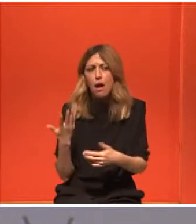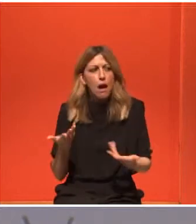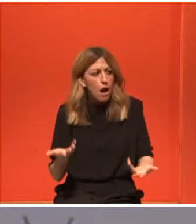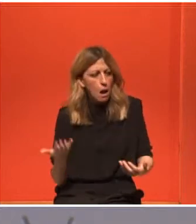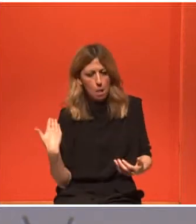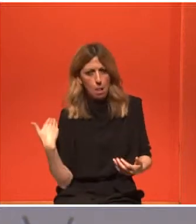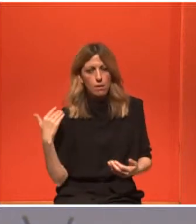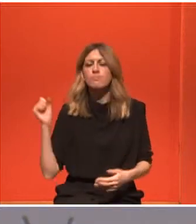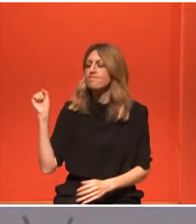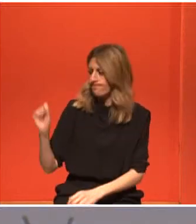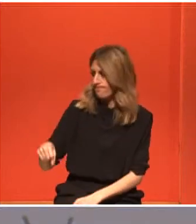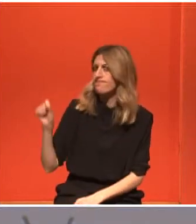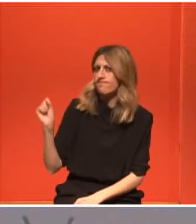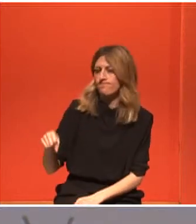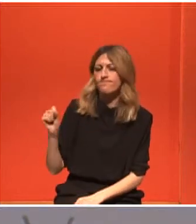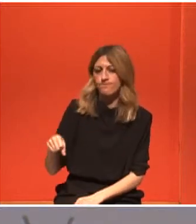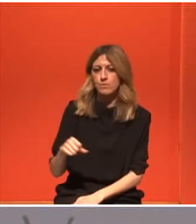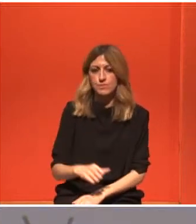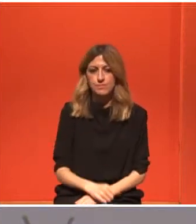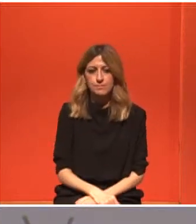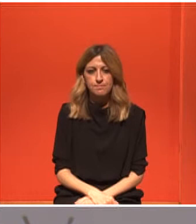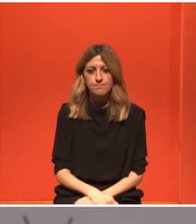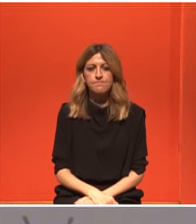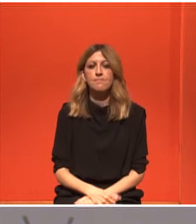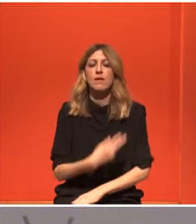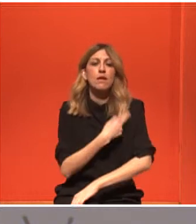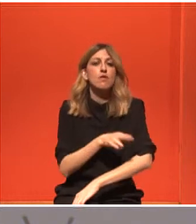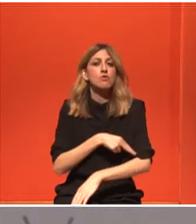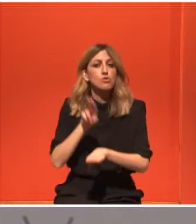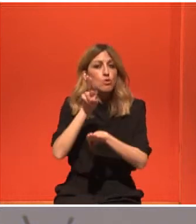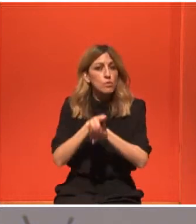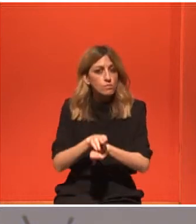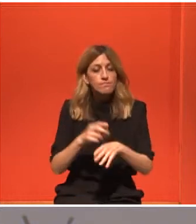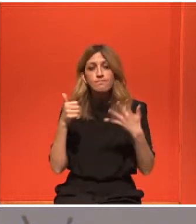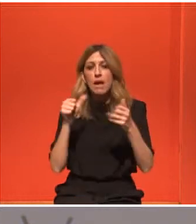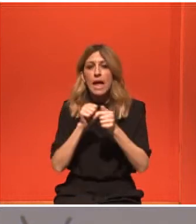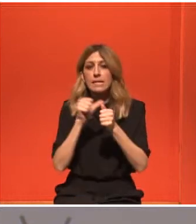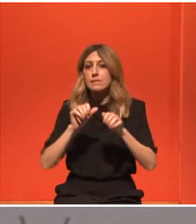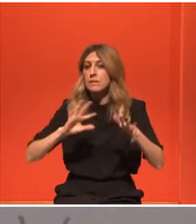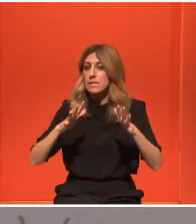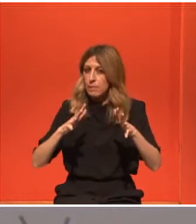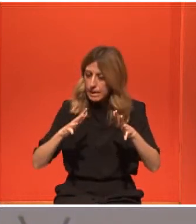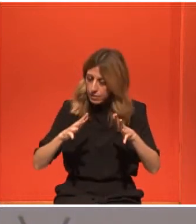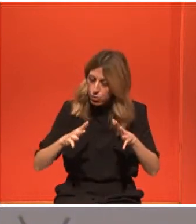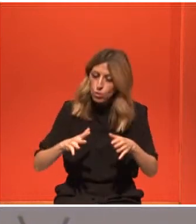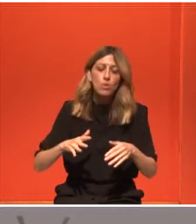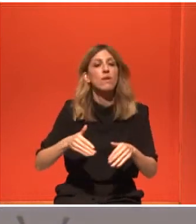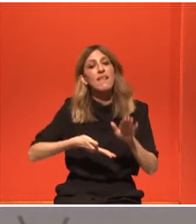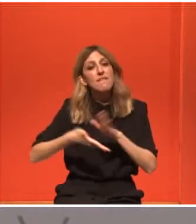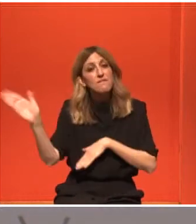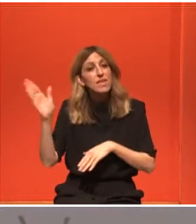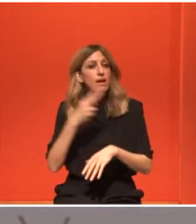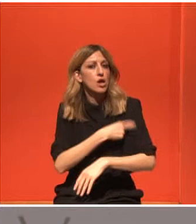Είναι τόσο κοντά. Έμεινα στο νοσοκομείο περίπου έξι μήνες. Είμαι εκτός νοσοκομείου περίπου τρεις.